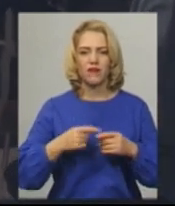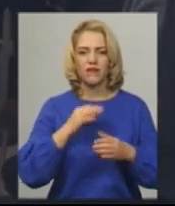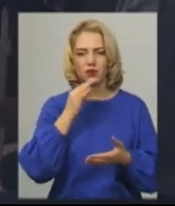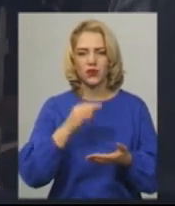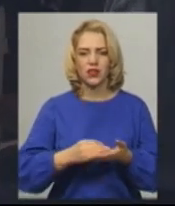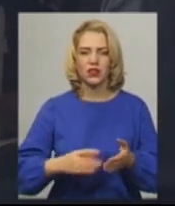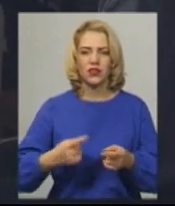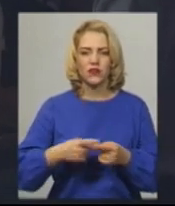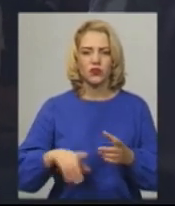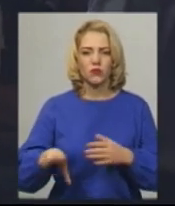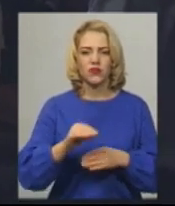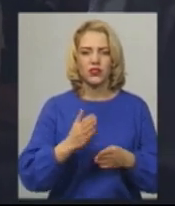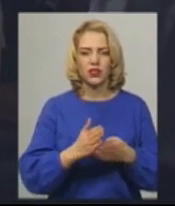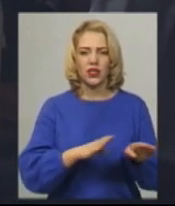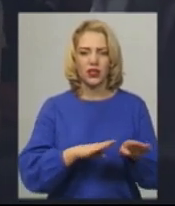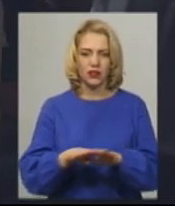ми всі рівні».